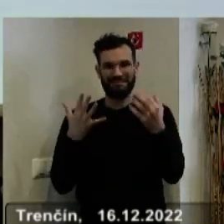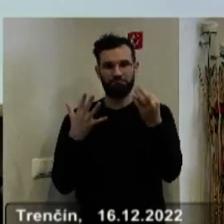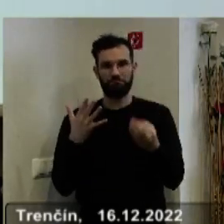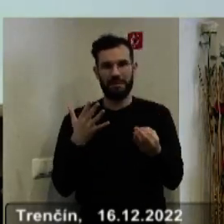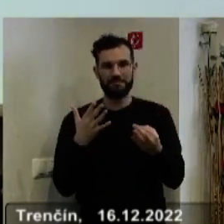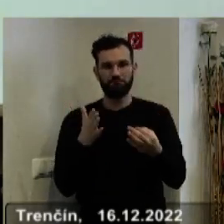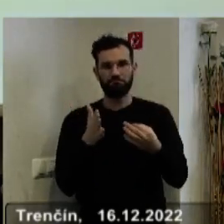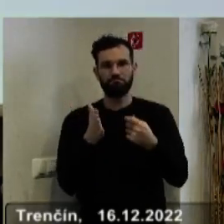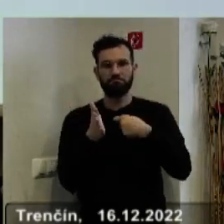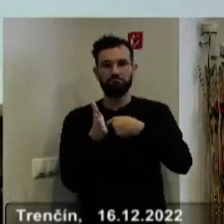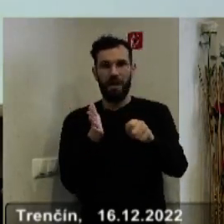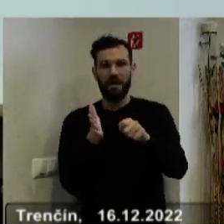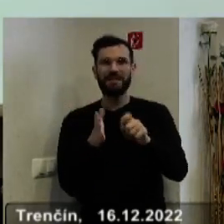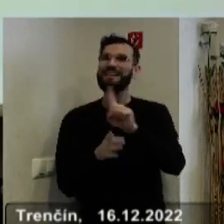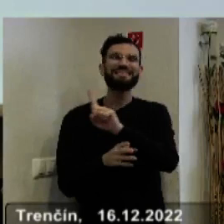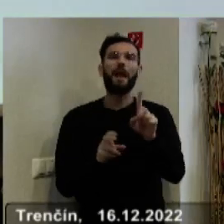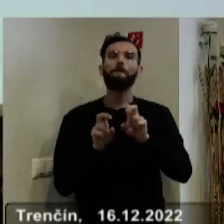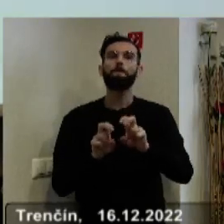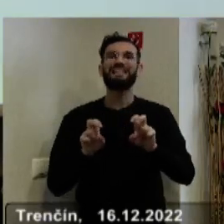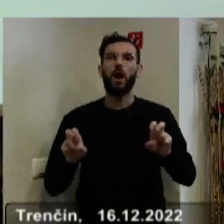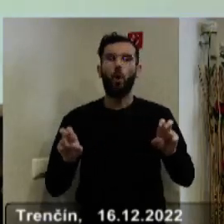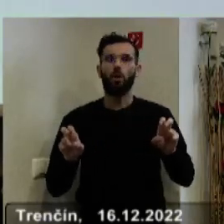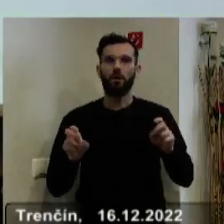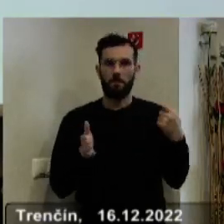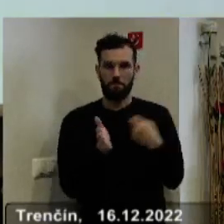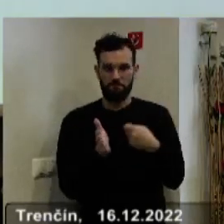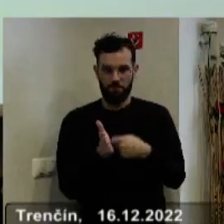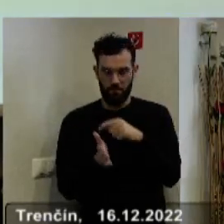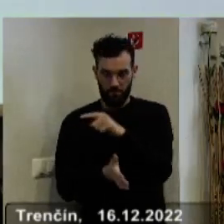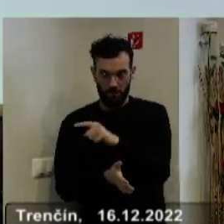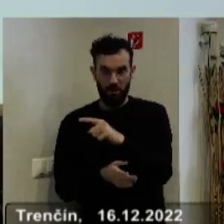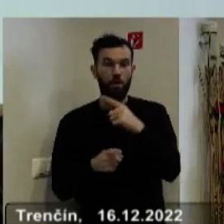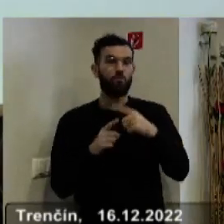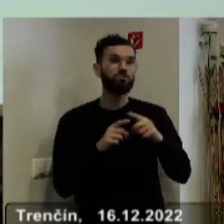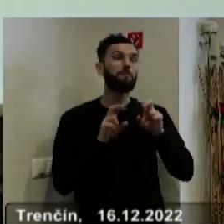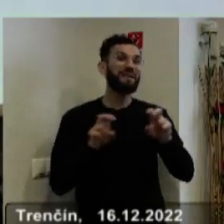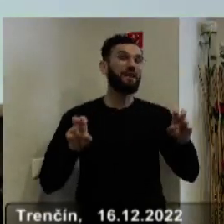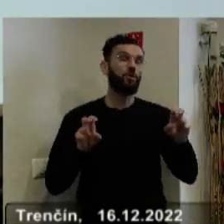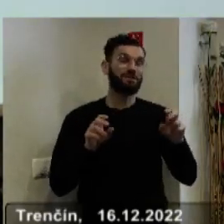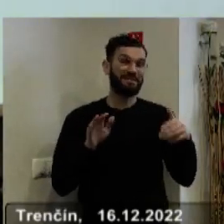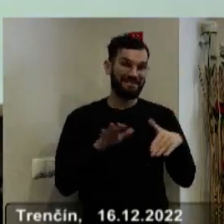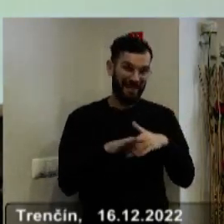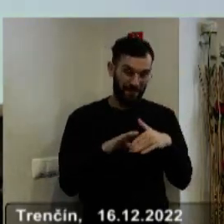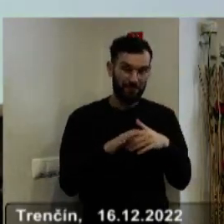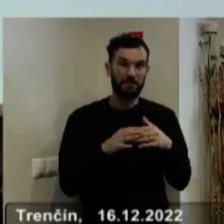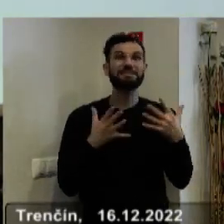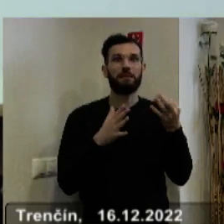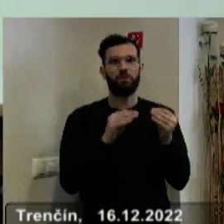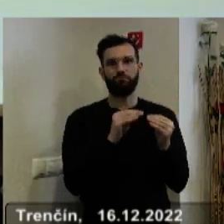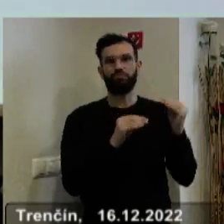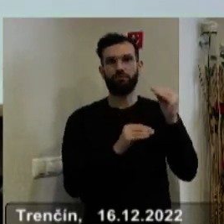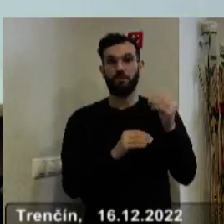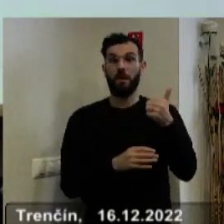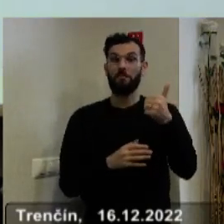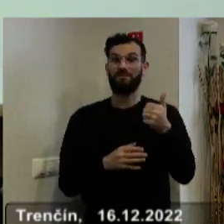% tarifné platy neperiologických zamestnancov a o 10 % tarifné platy periologických zamestnancov a od 1.9.